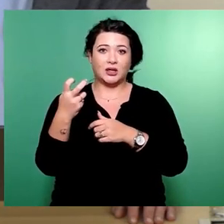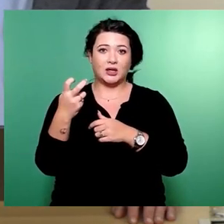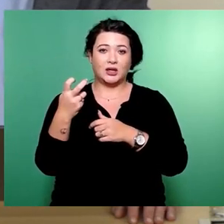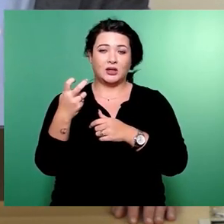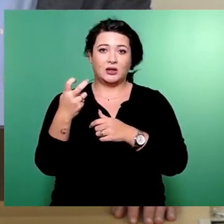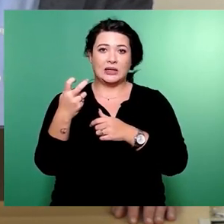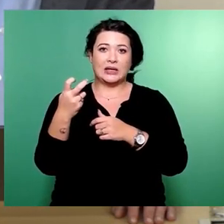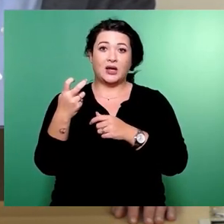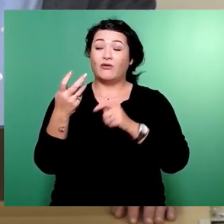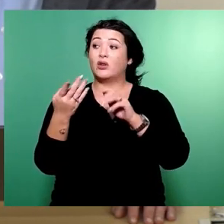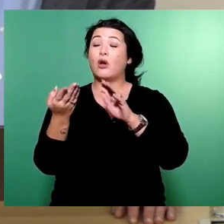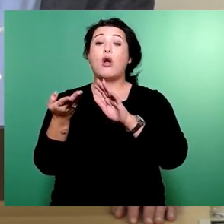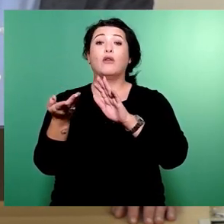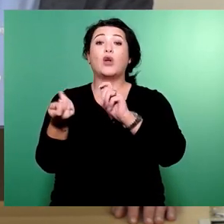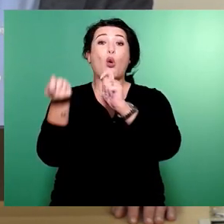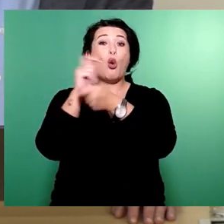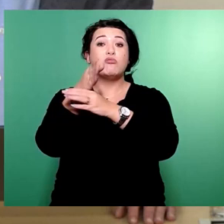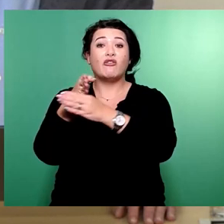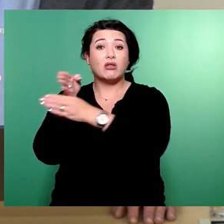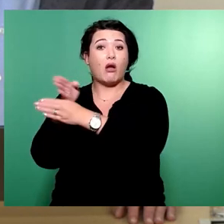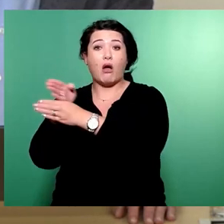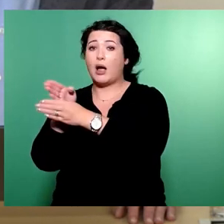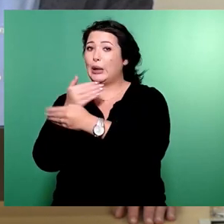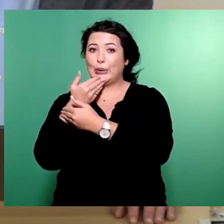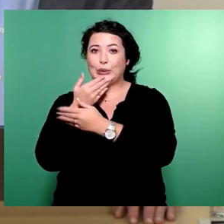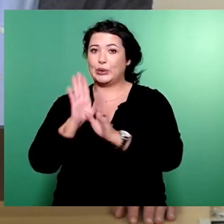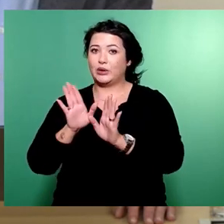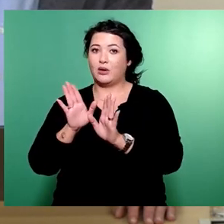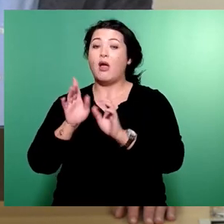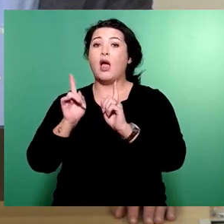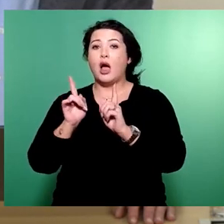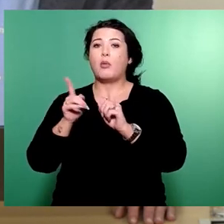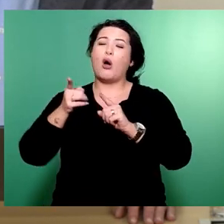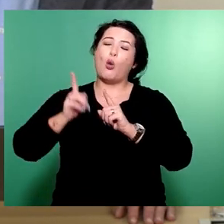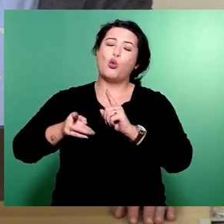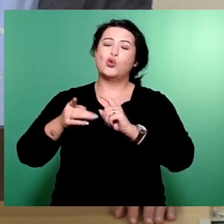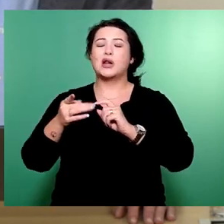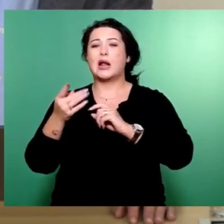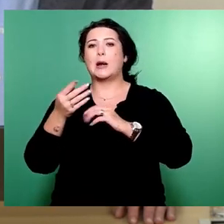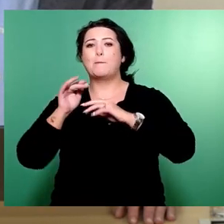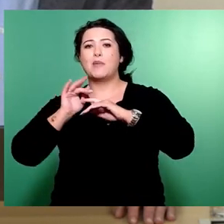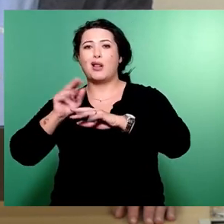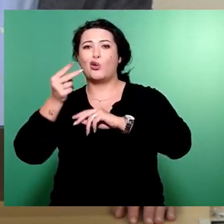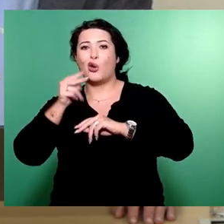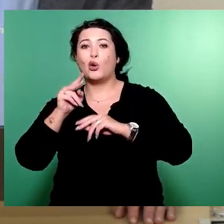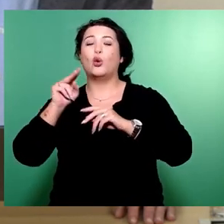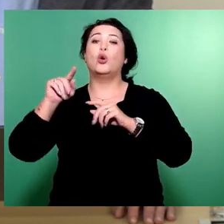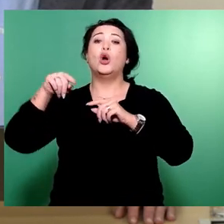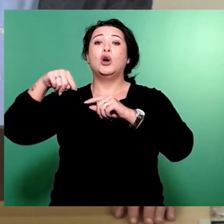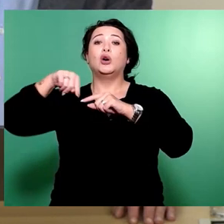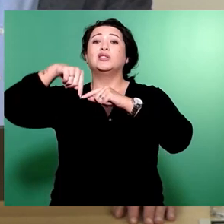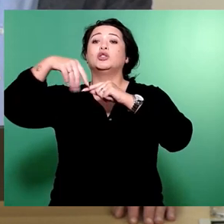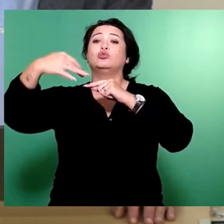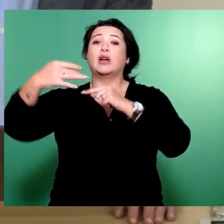Umverteilung vorgenommen, sondern rund 100 Millionen Euro und bis einschließlich 2027 weitere 30 Millionen, also